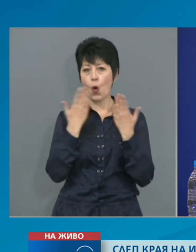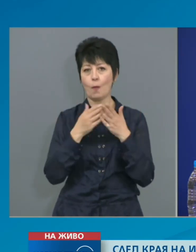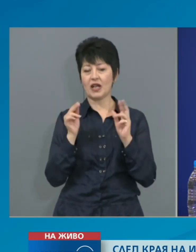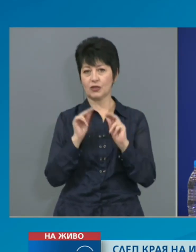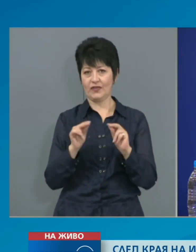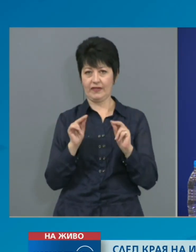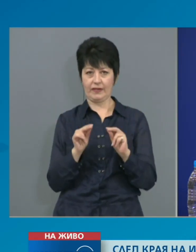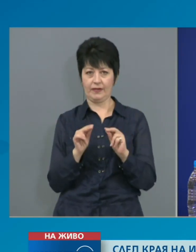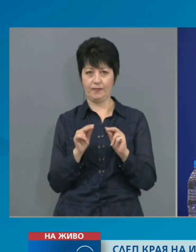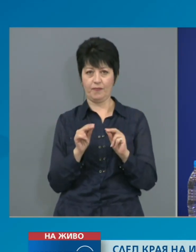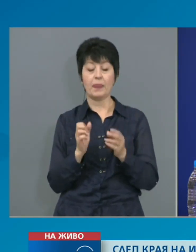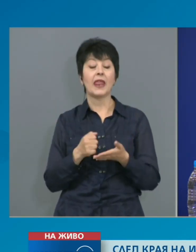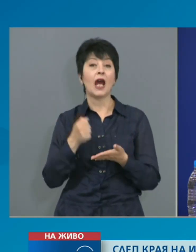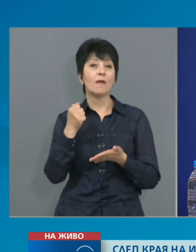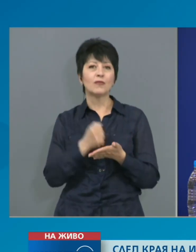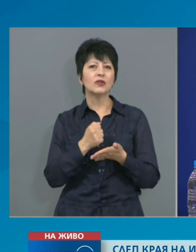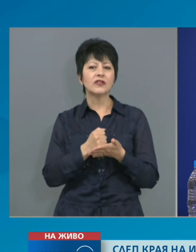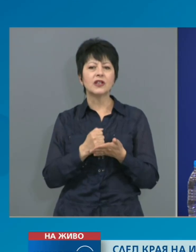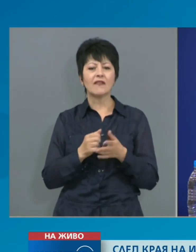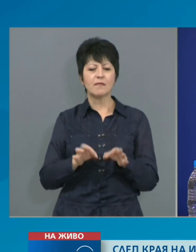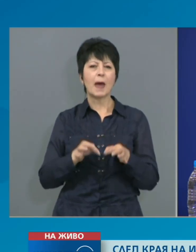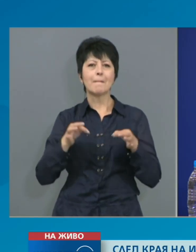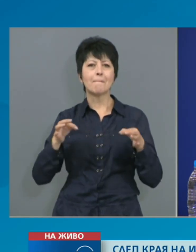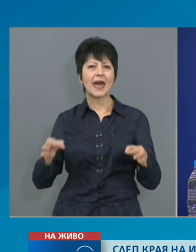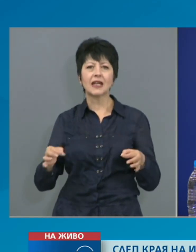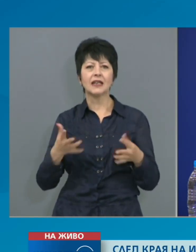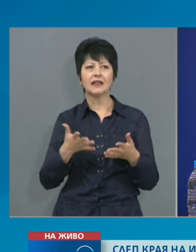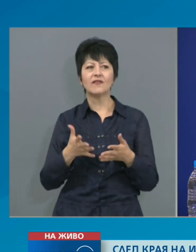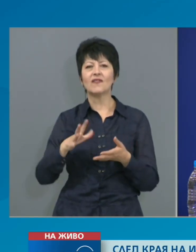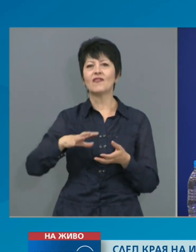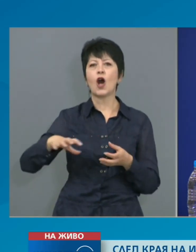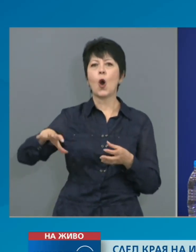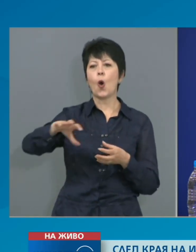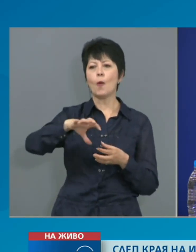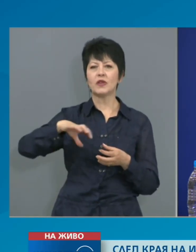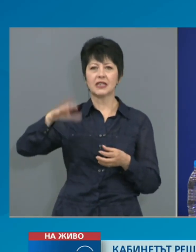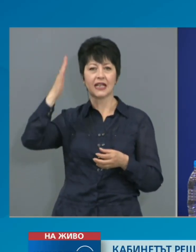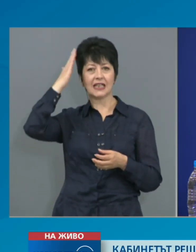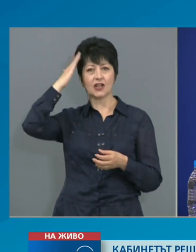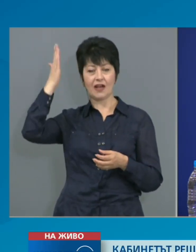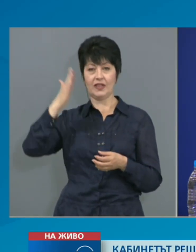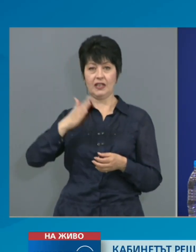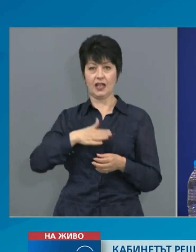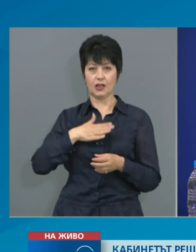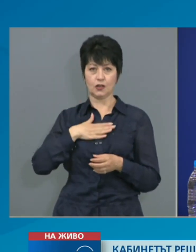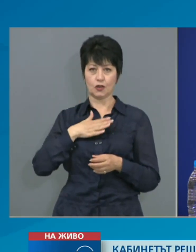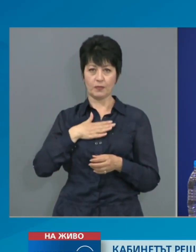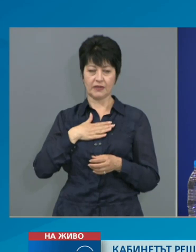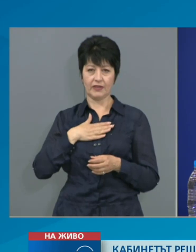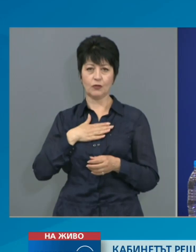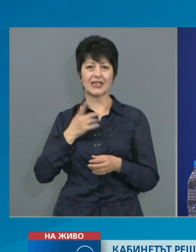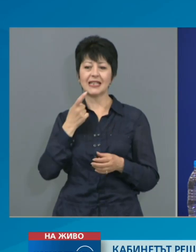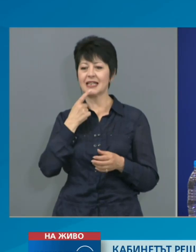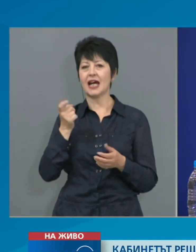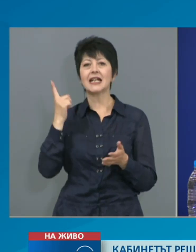Подтвърждаваме голяма част от мерките, които са в областта на държавната собственост, на